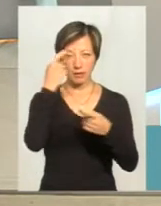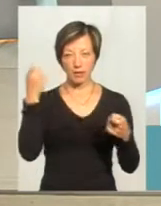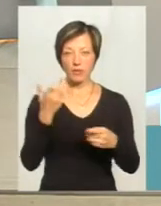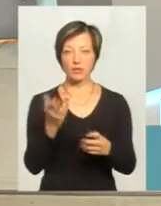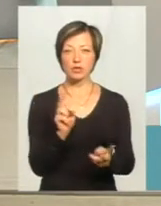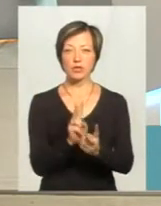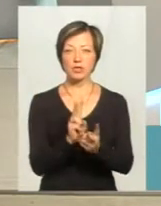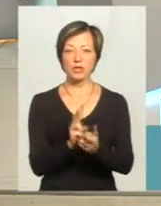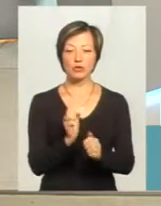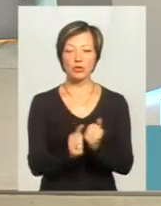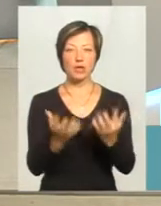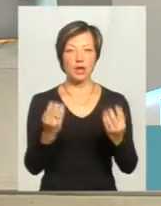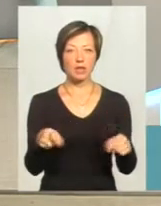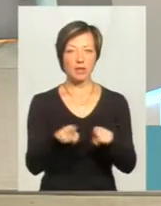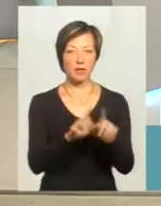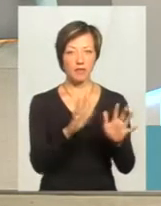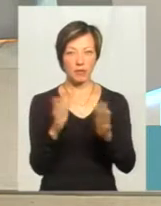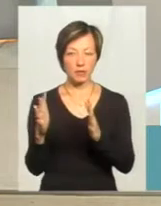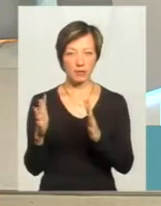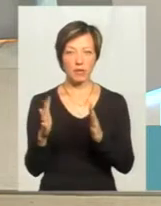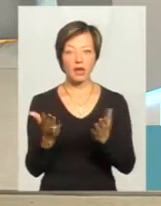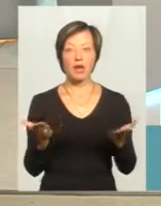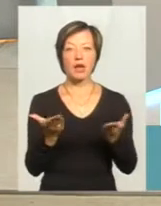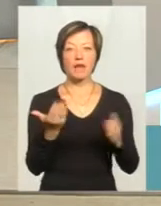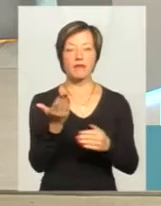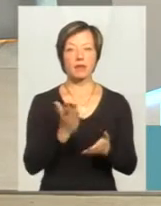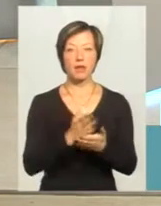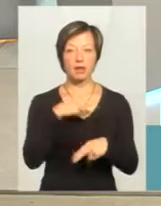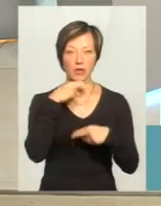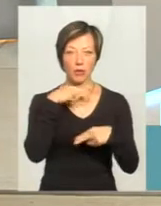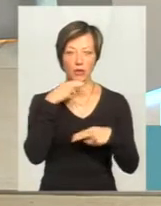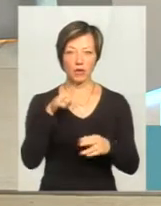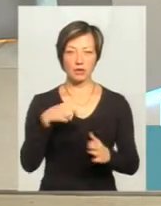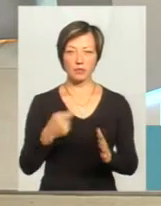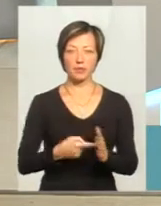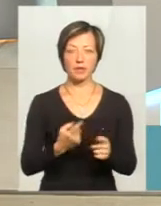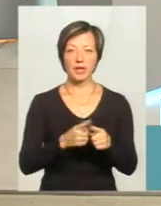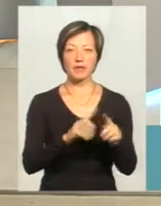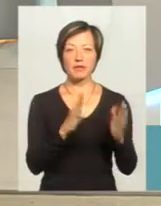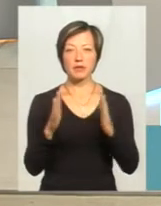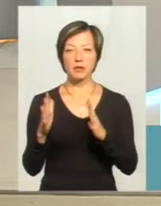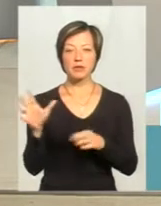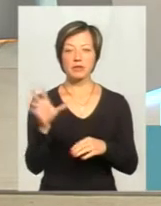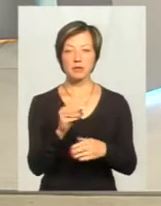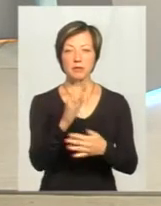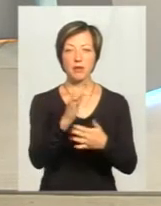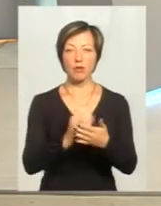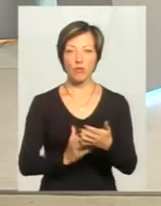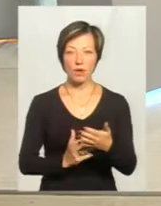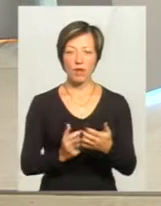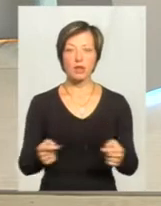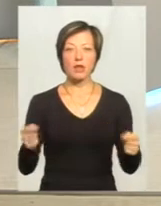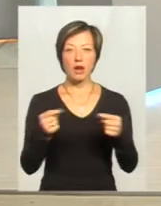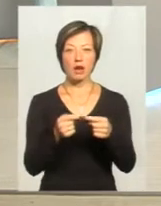ви стикаєтеся, але не щодня з такими випадками. Які ви мали на увазі? Ви знаєте, ці випадки всі, які ви перерахували, от